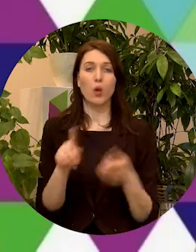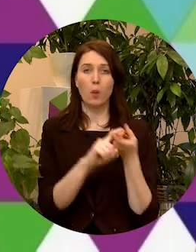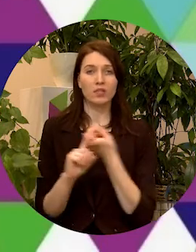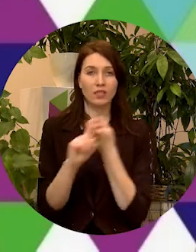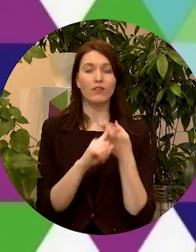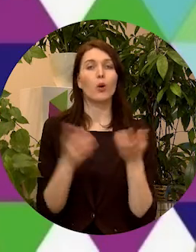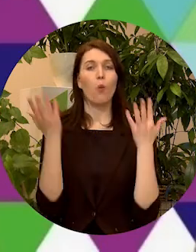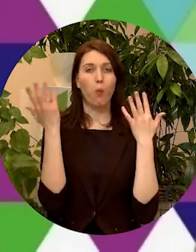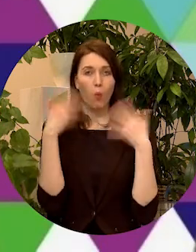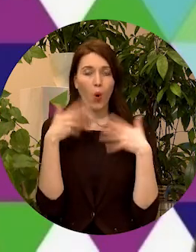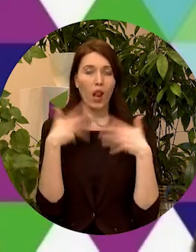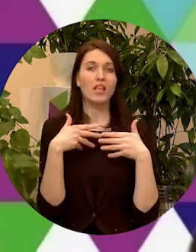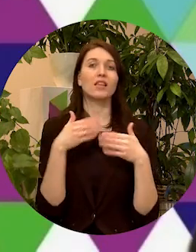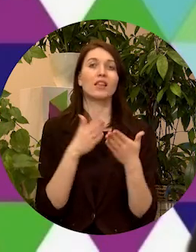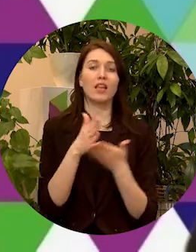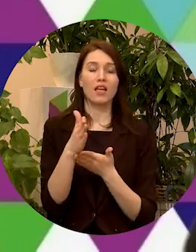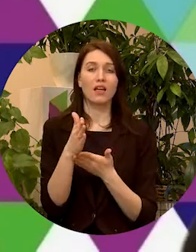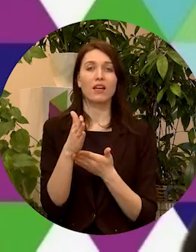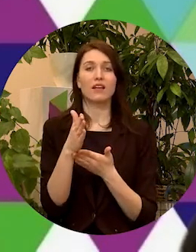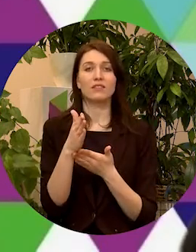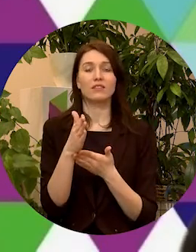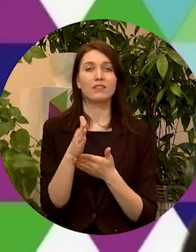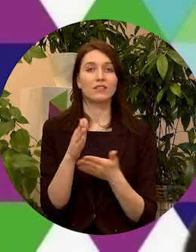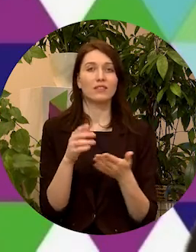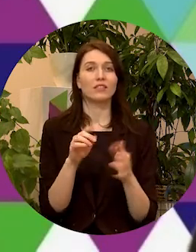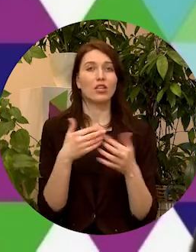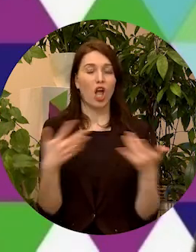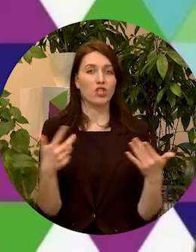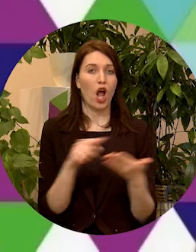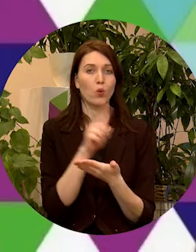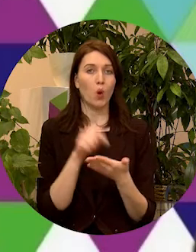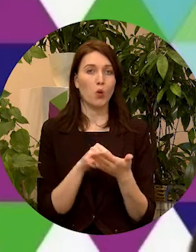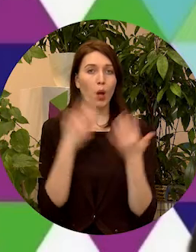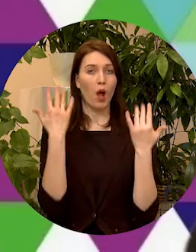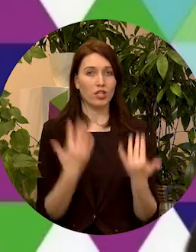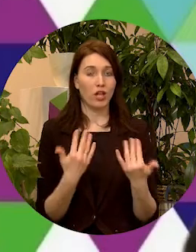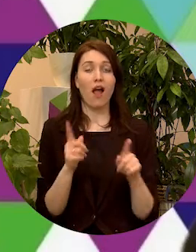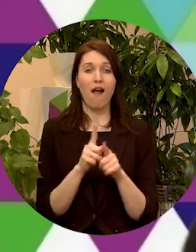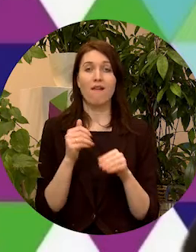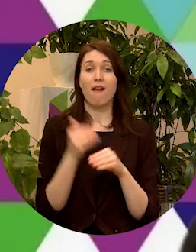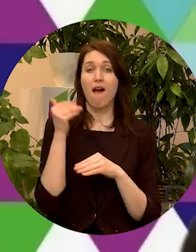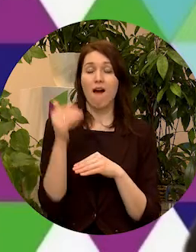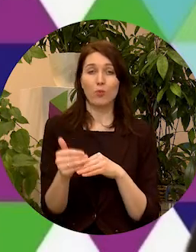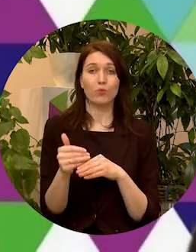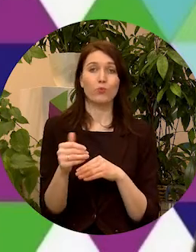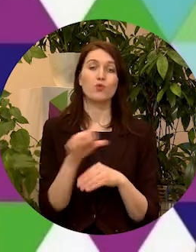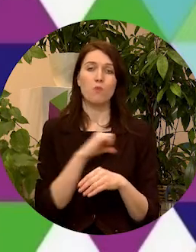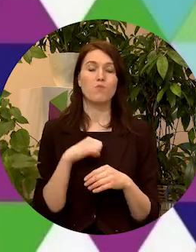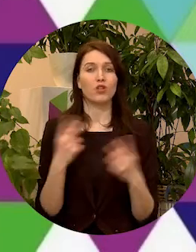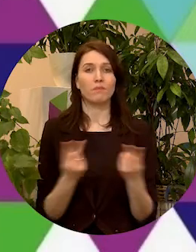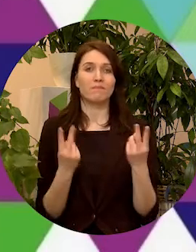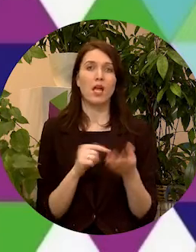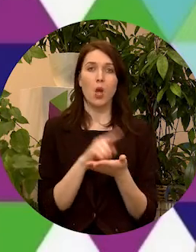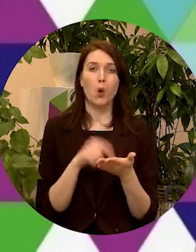politikas jautājumu risināšanā, ejot arī ārpus viņiem tradicionālajiem